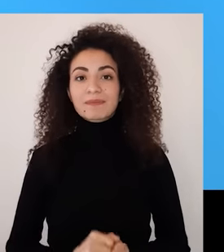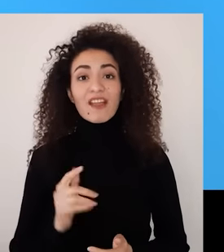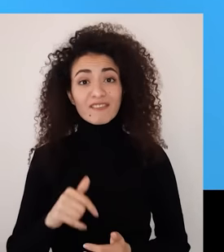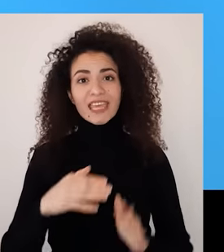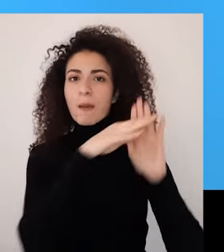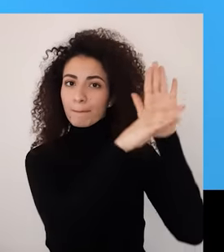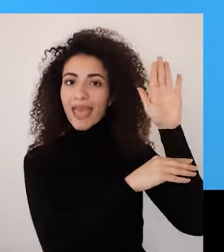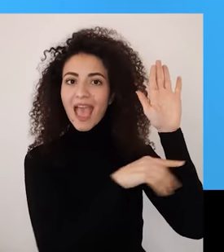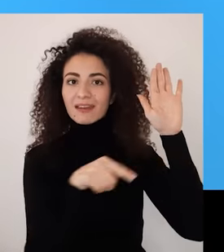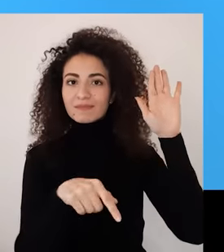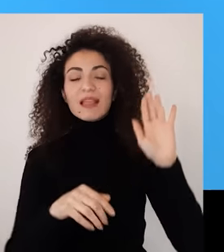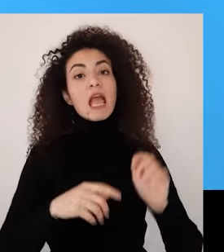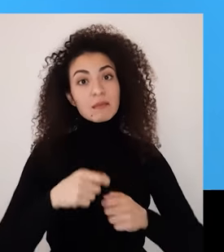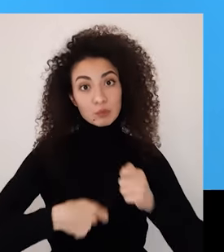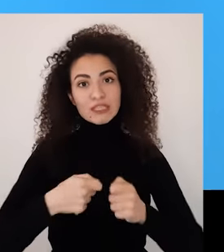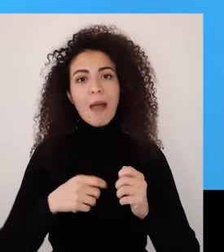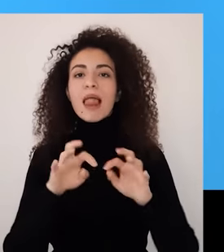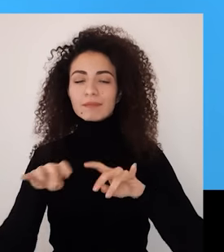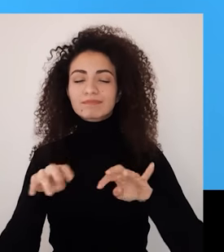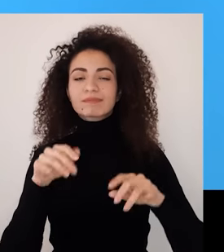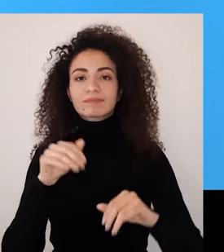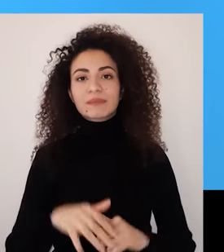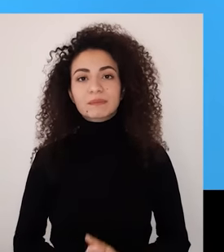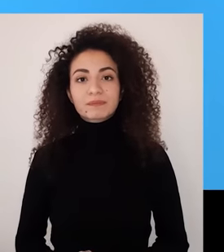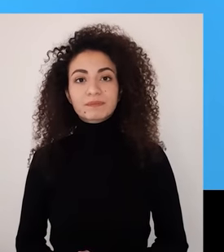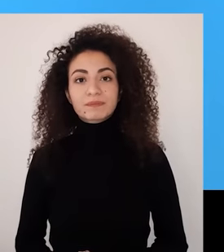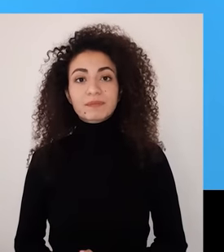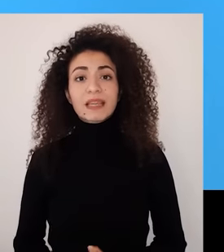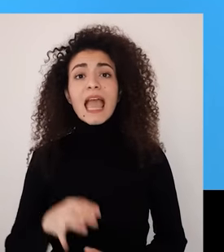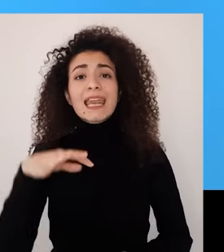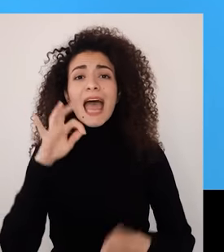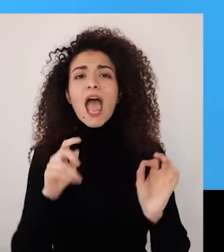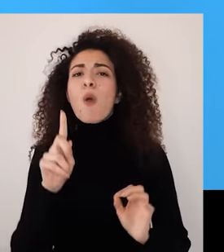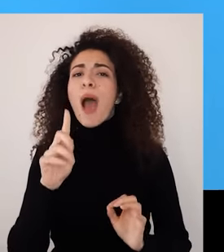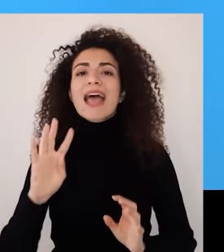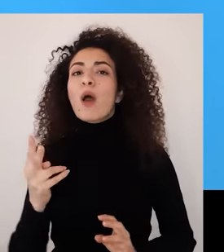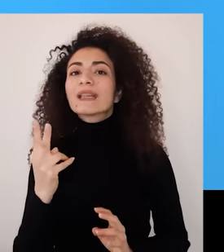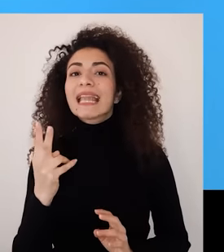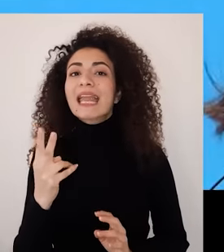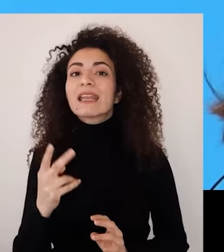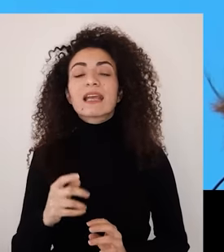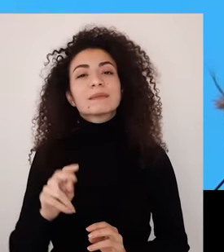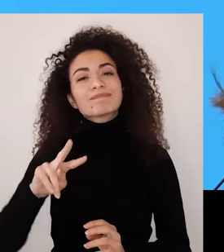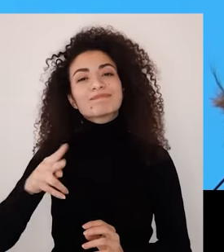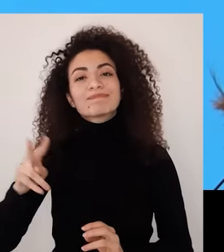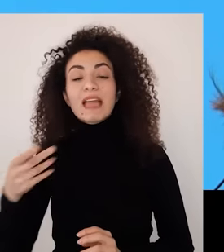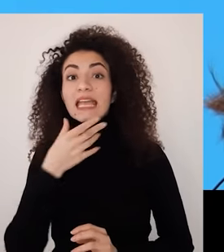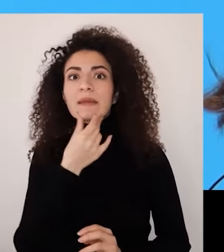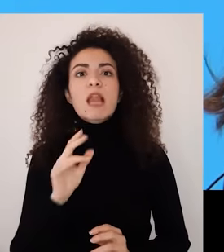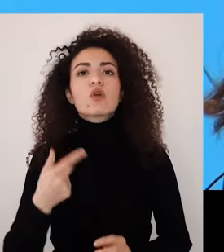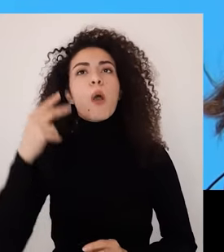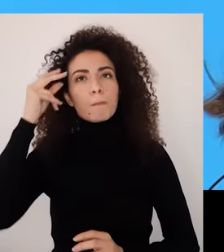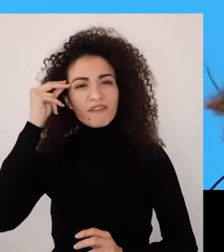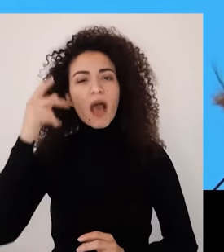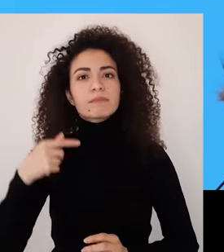بالنموذج لإكمال التمرين الهدف هو إنه تحددي أمر أو أمرين على الأقل لمساعدتك على